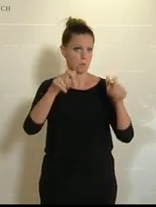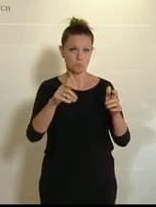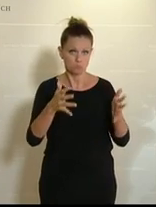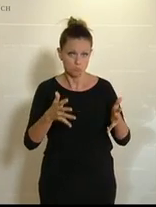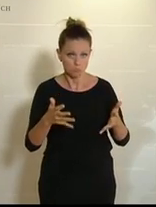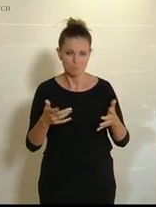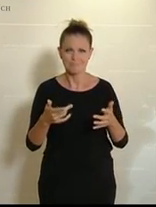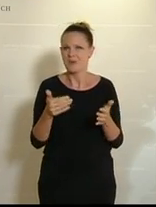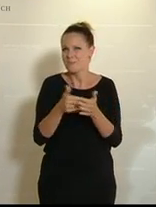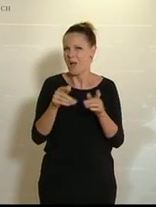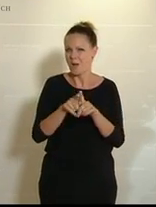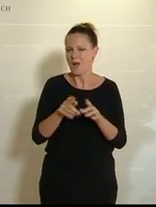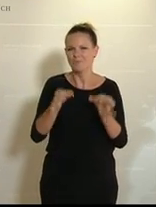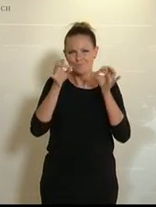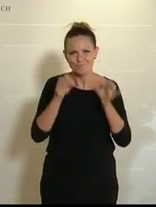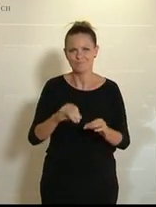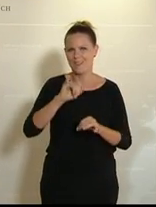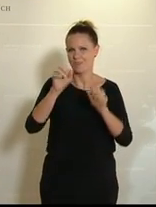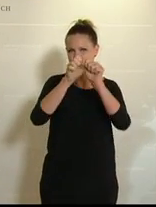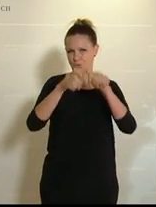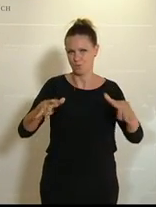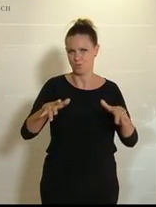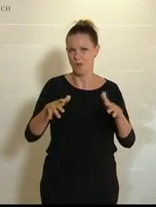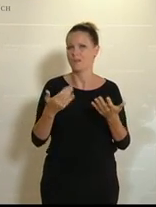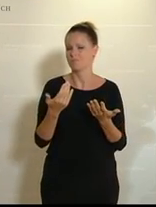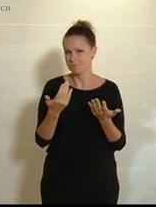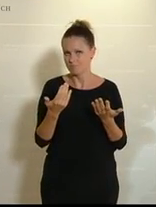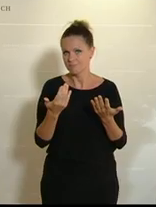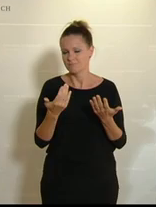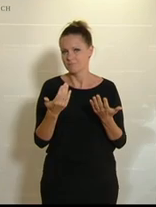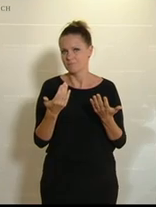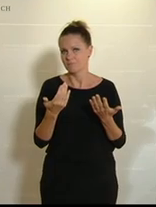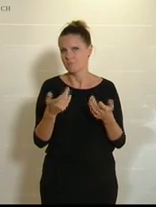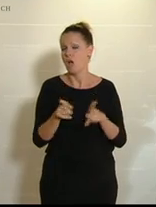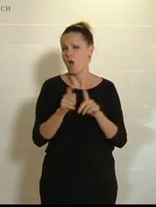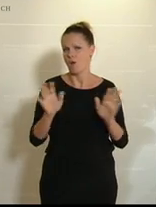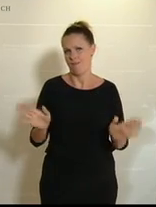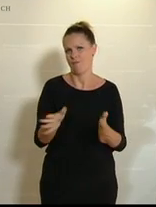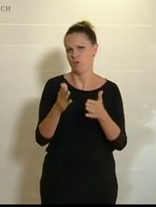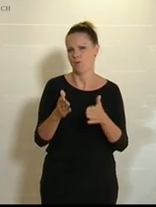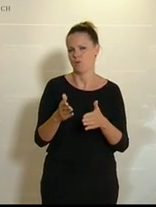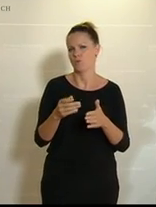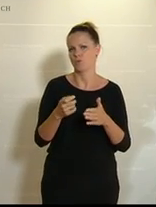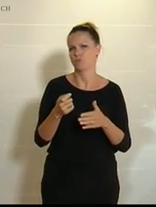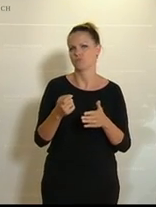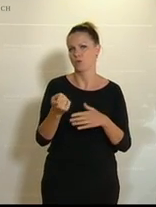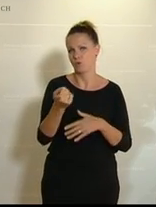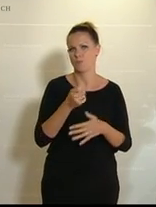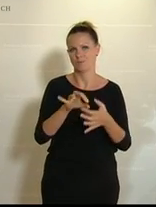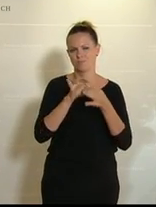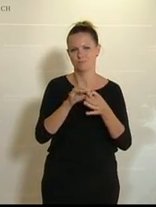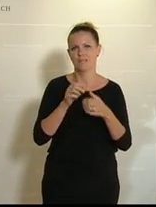aber auch dafür braucht es die passende Infrastruktur und auch die wird gefördert durch diese Investitionsprämie.